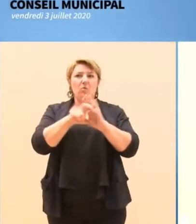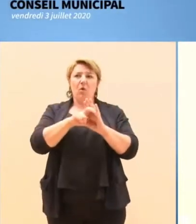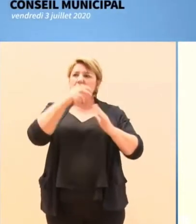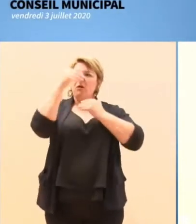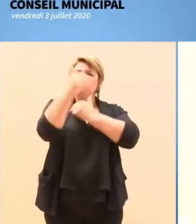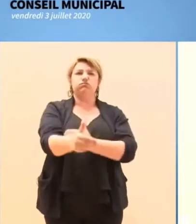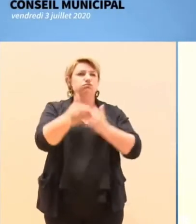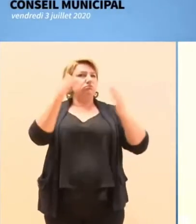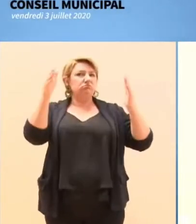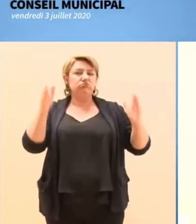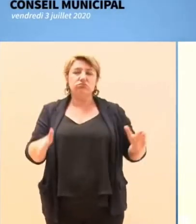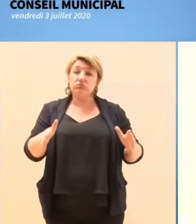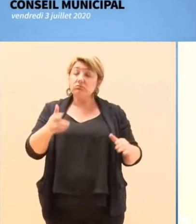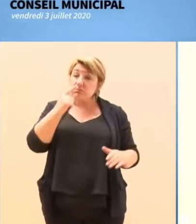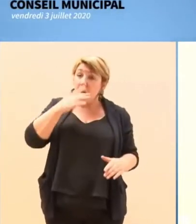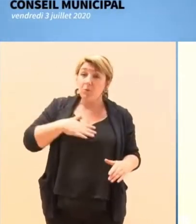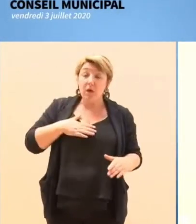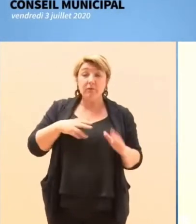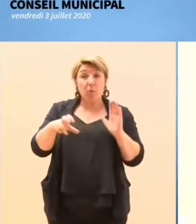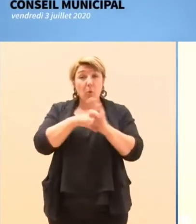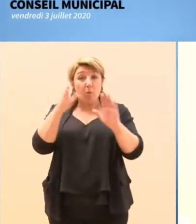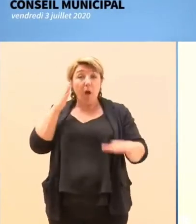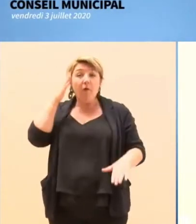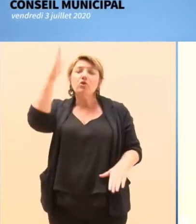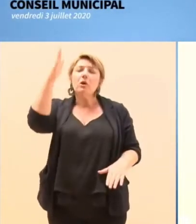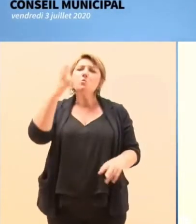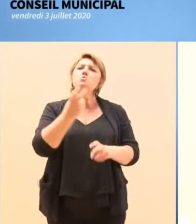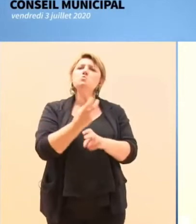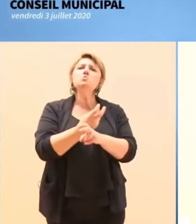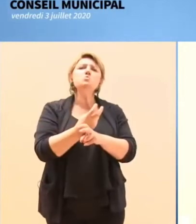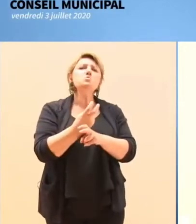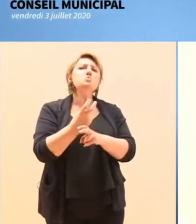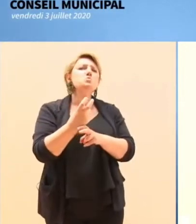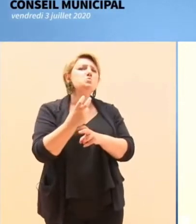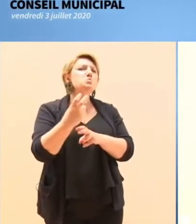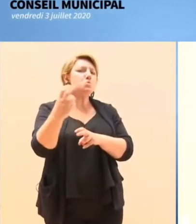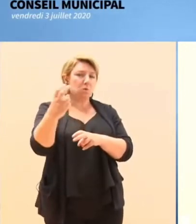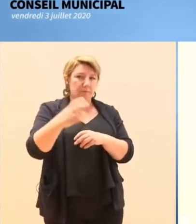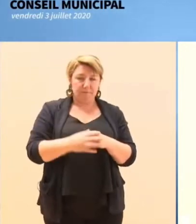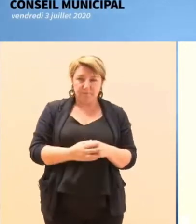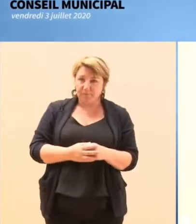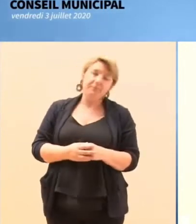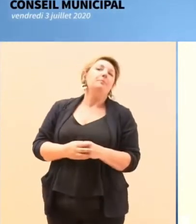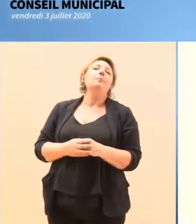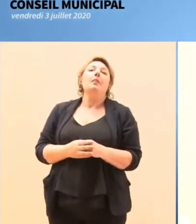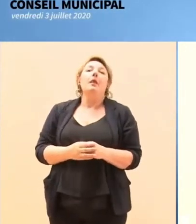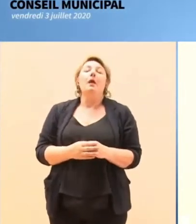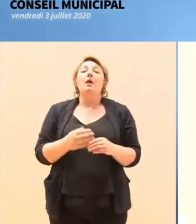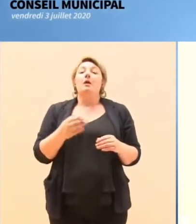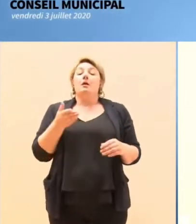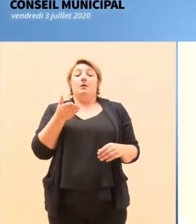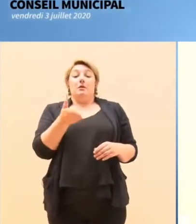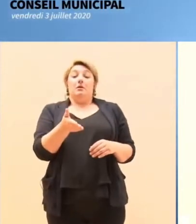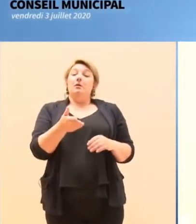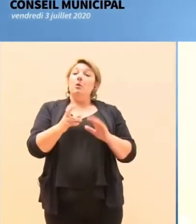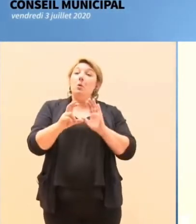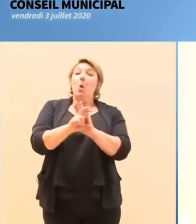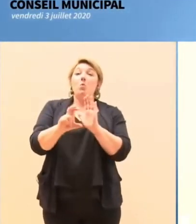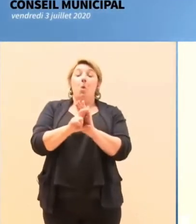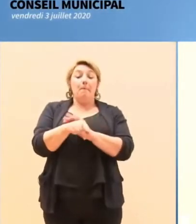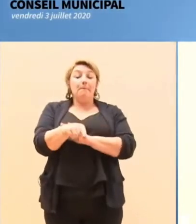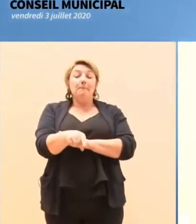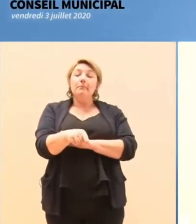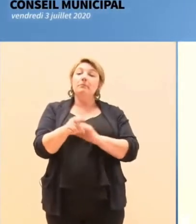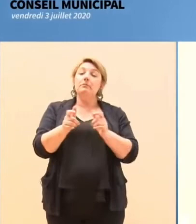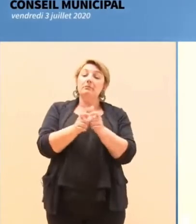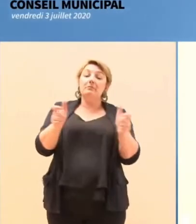à mon avis, est dangereuse pour son avenir. Concernant Grenoble et la gestion